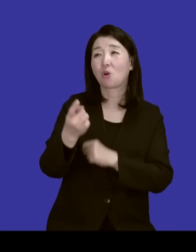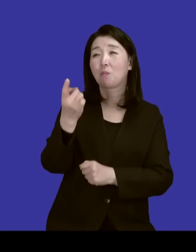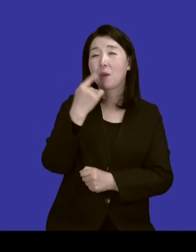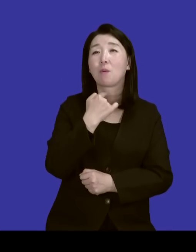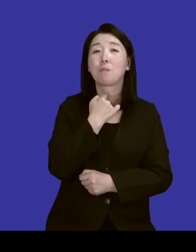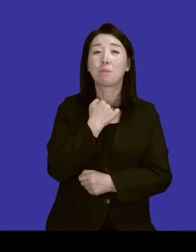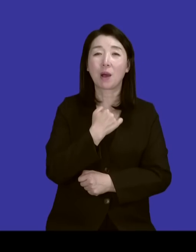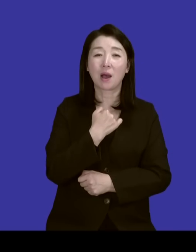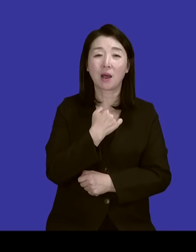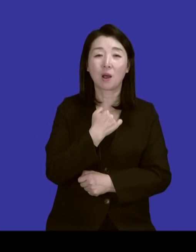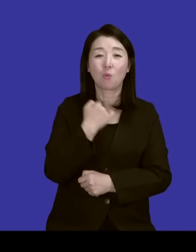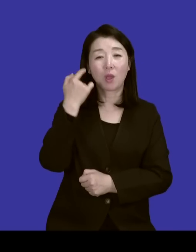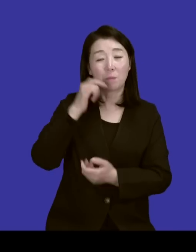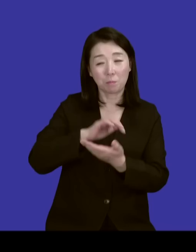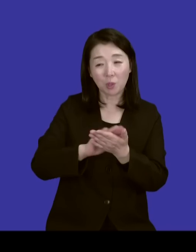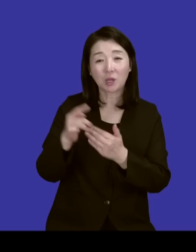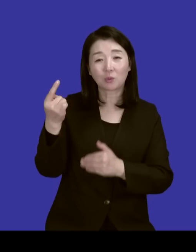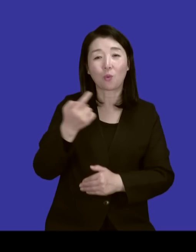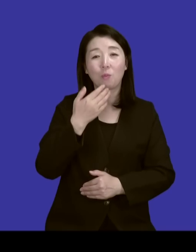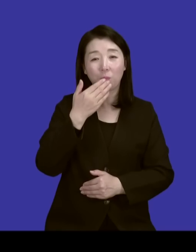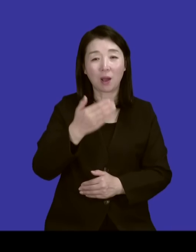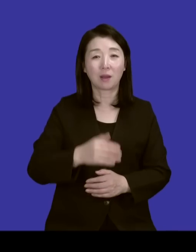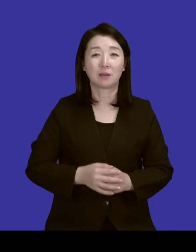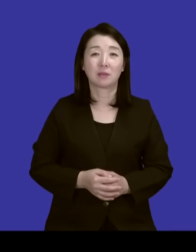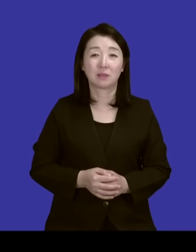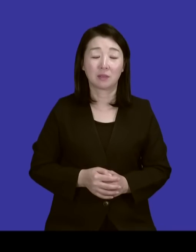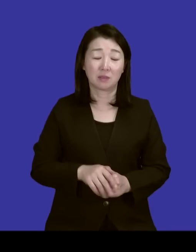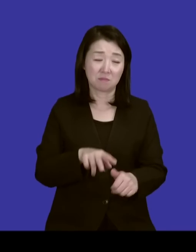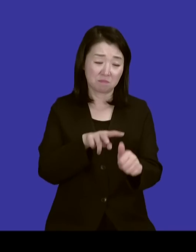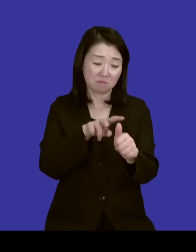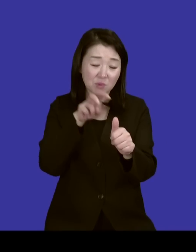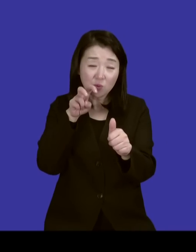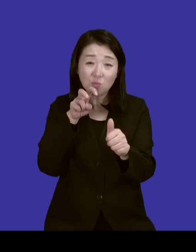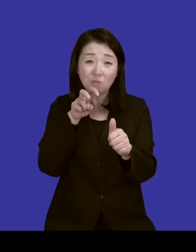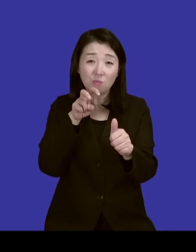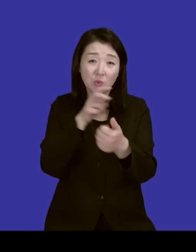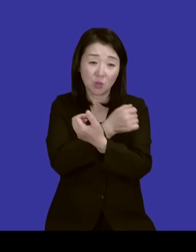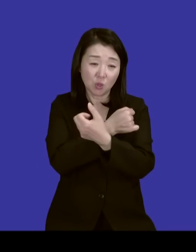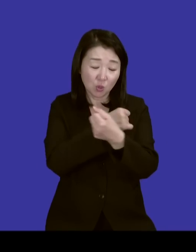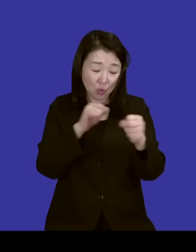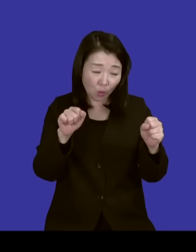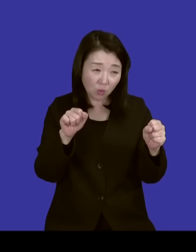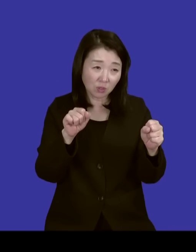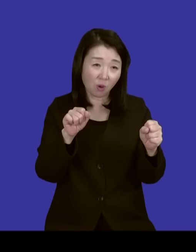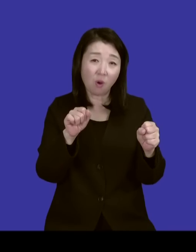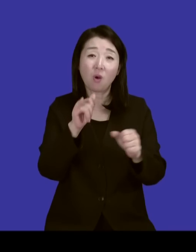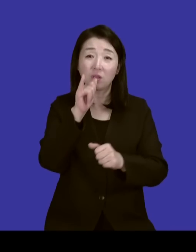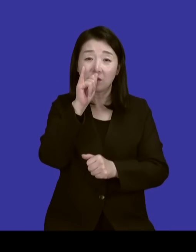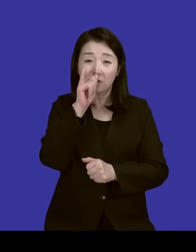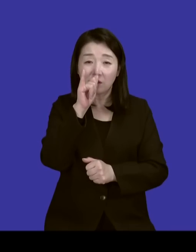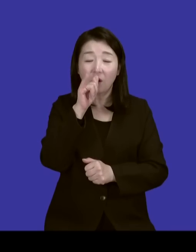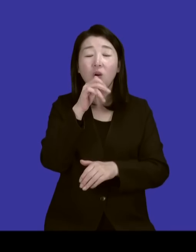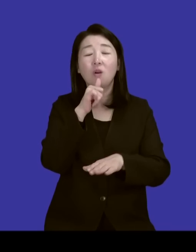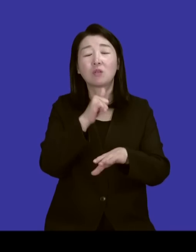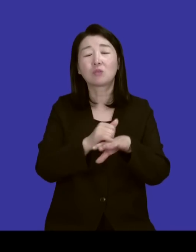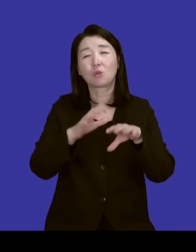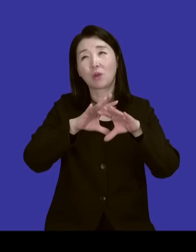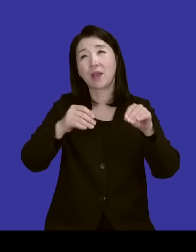편강도 차지할 수 있었고 미움도 용서가 뒷받침이 되면 녹아나가기 시작합니다.